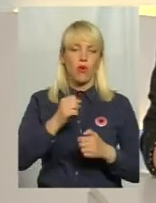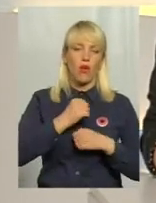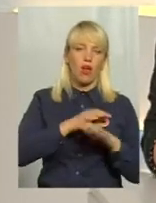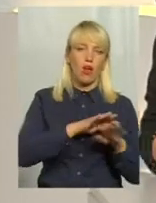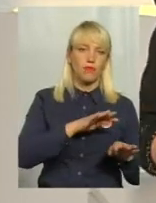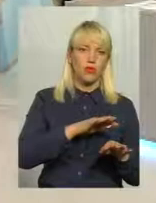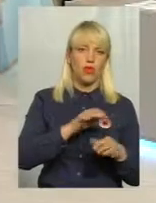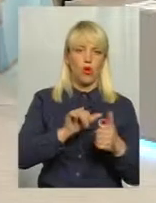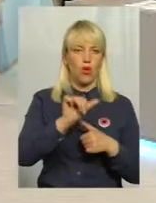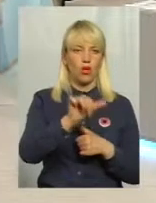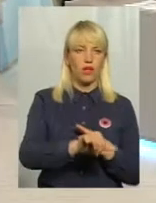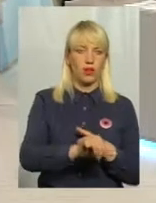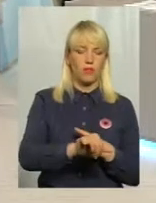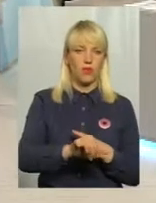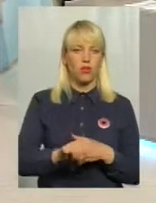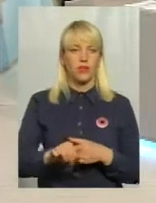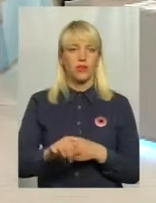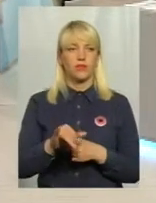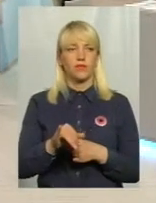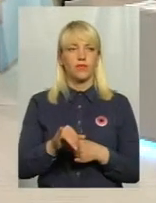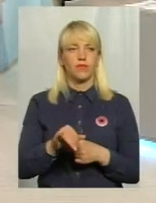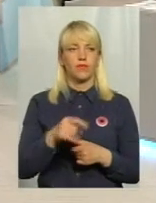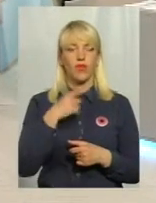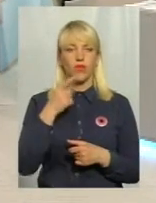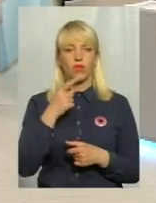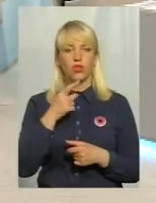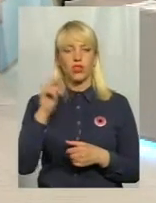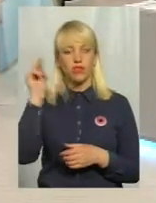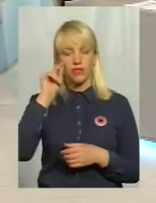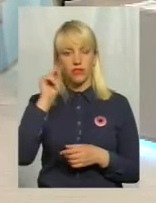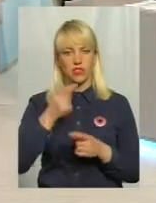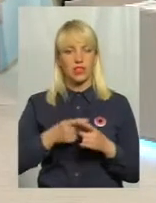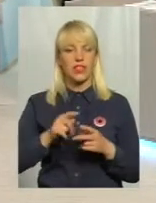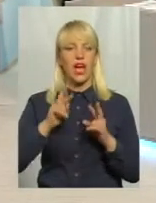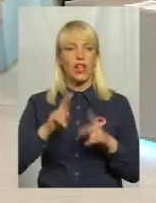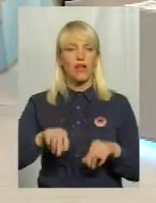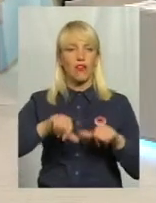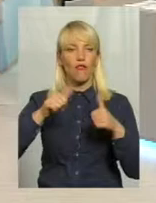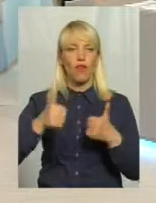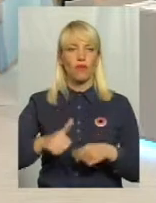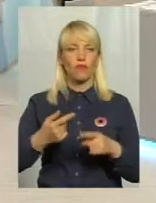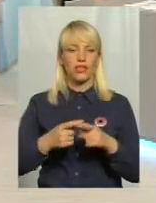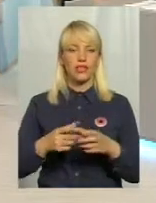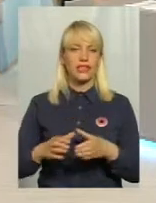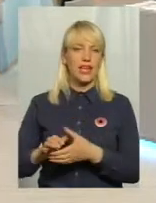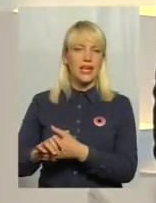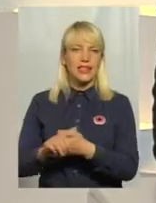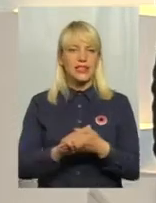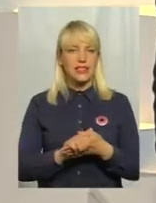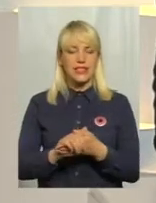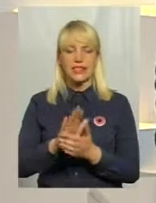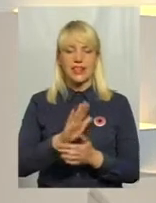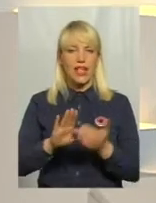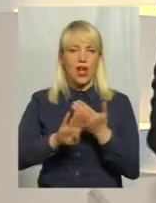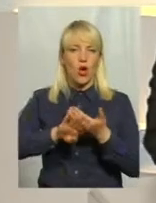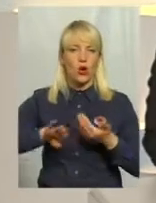окремо і говорити, вивчати це. А от як формувати це цілісне нероз'єднане